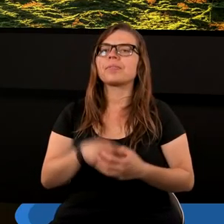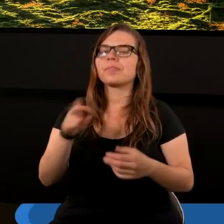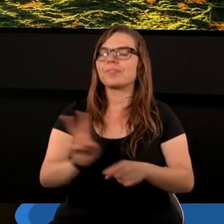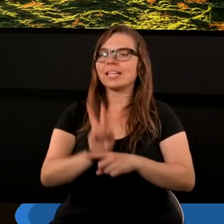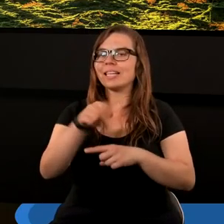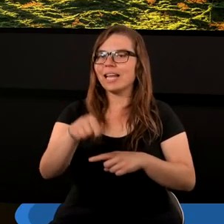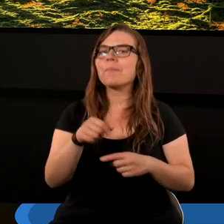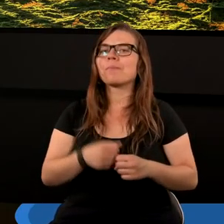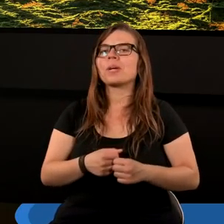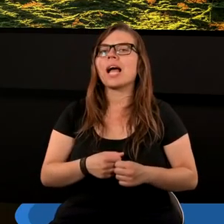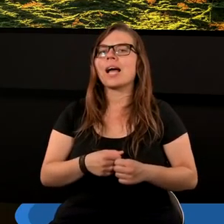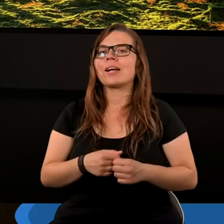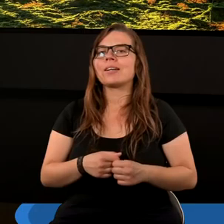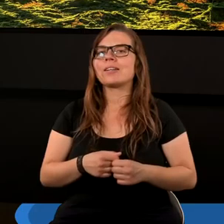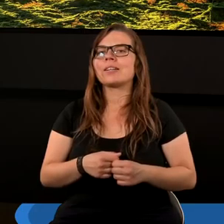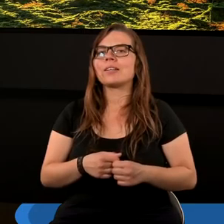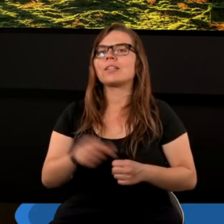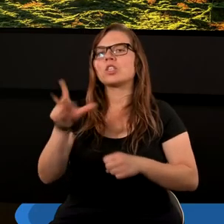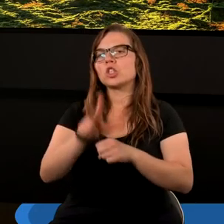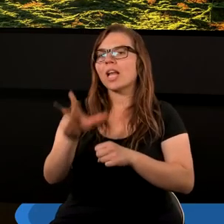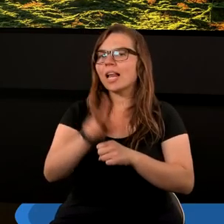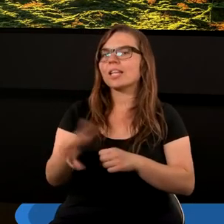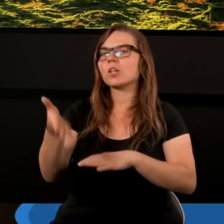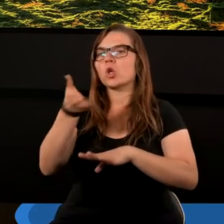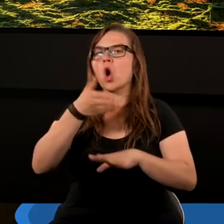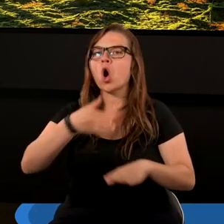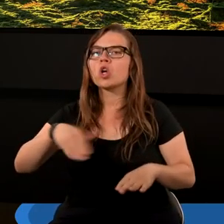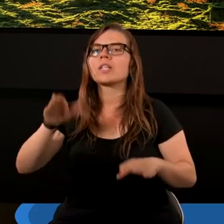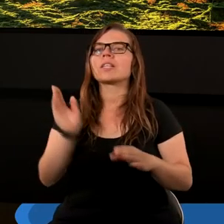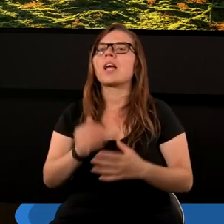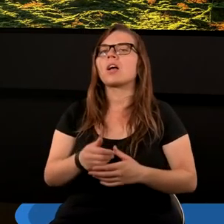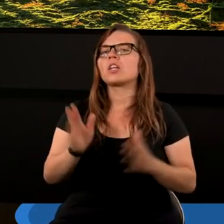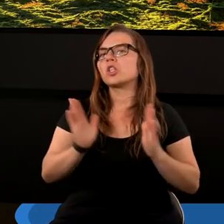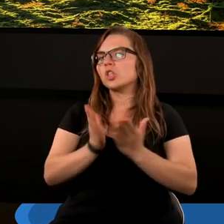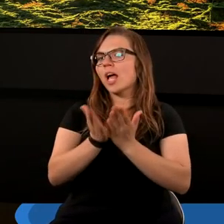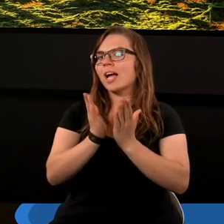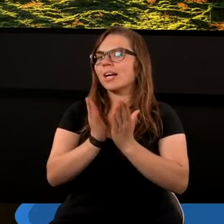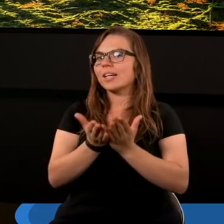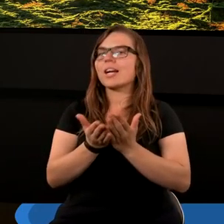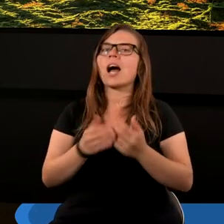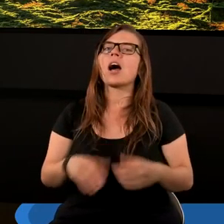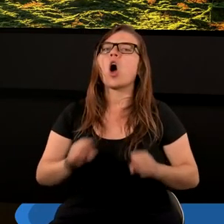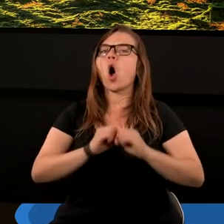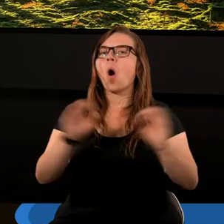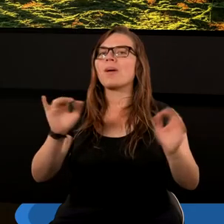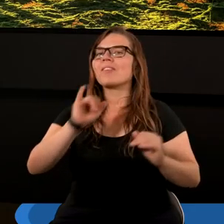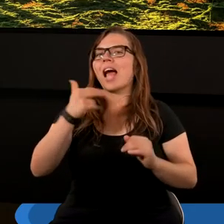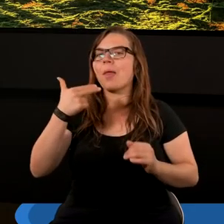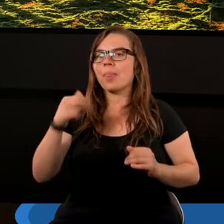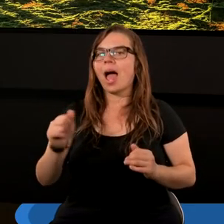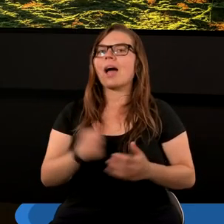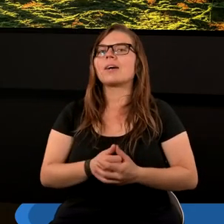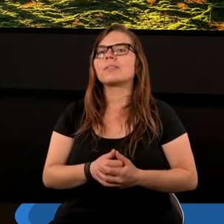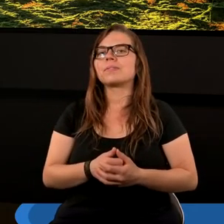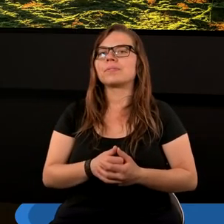wstępie z XIII rozdziału Księgi Objawienia